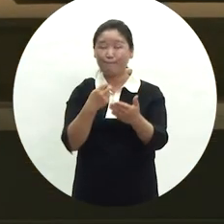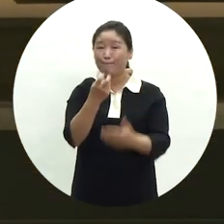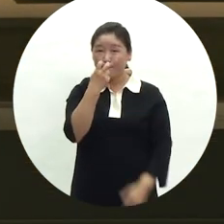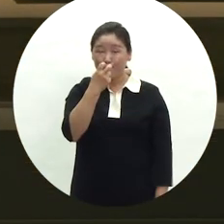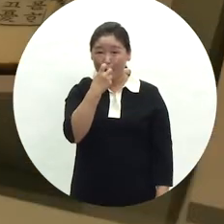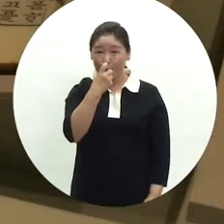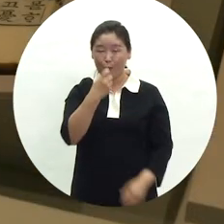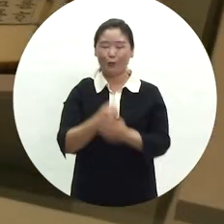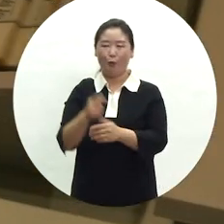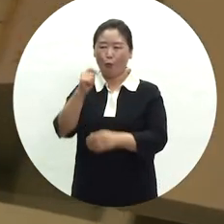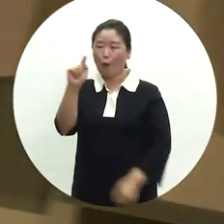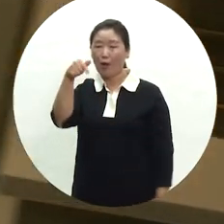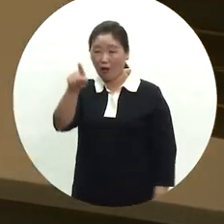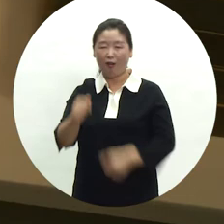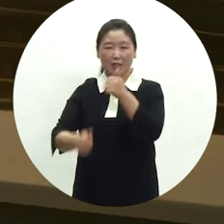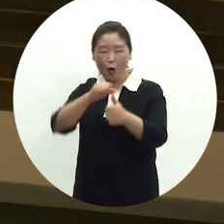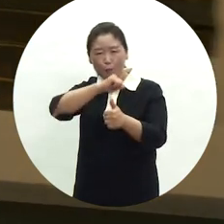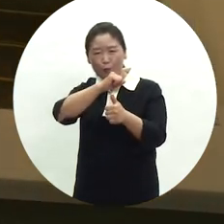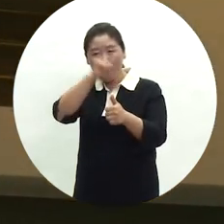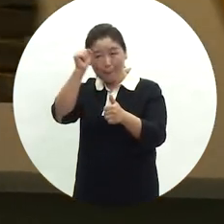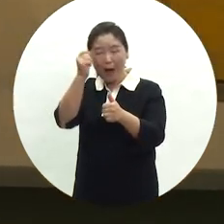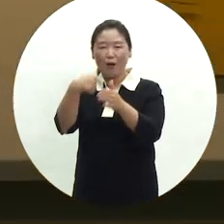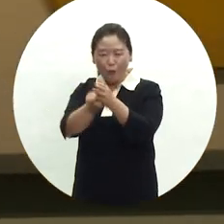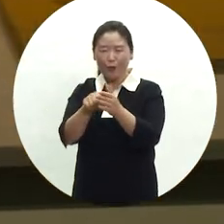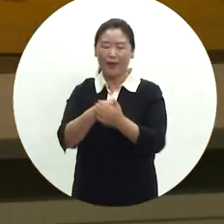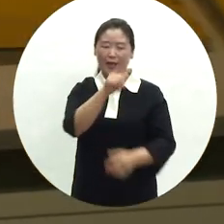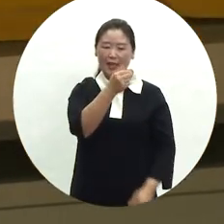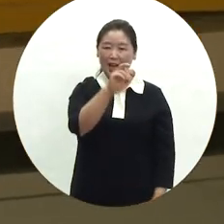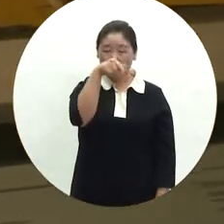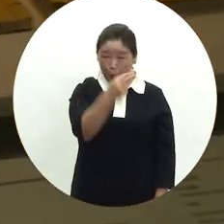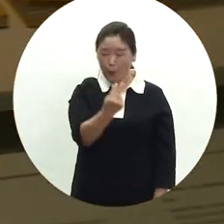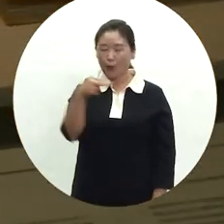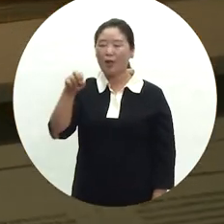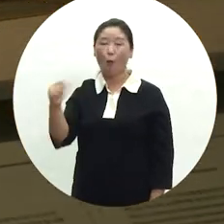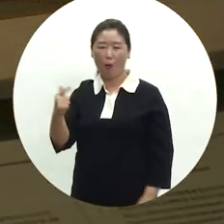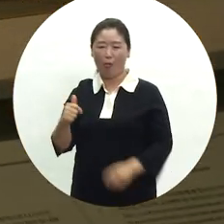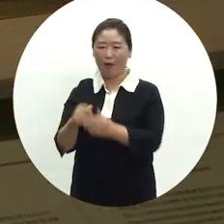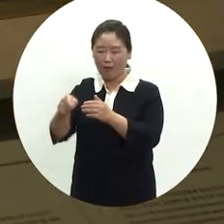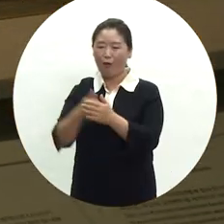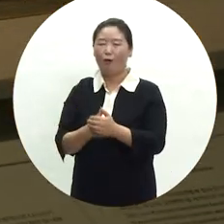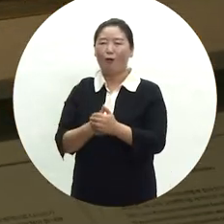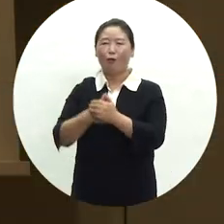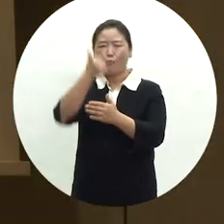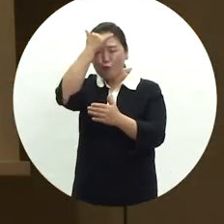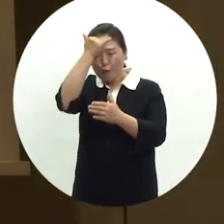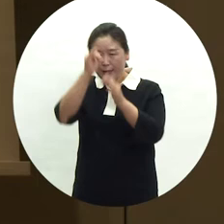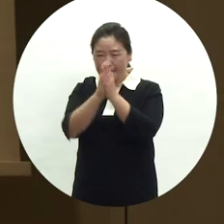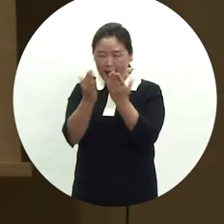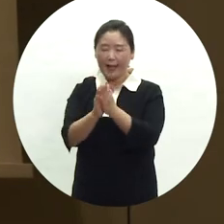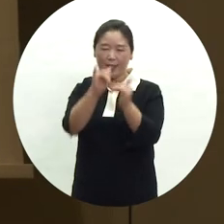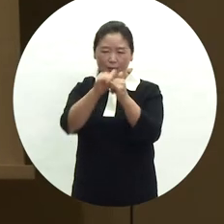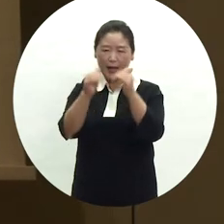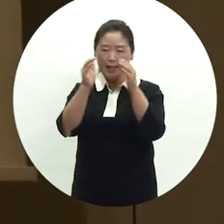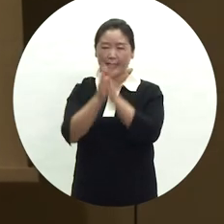과거시험을 준비하기 위해 향교나 서원에서 유교경전이나 역사책을 공부하였고 여자는